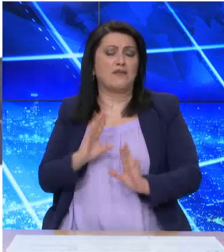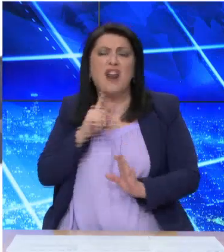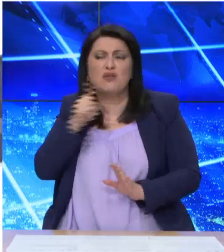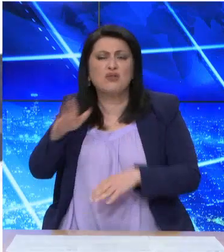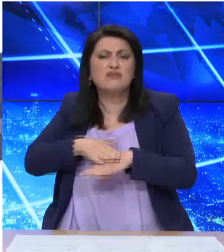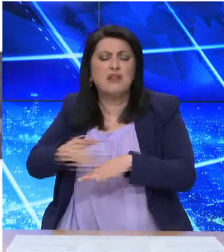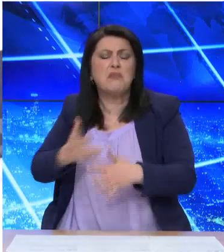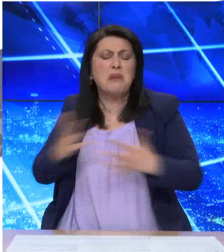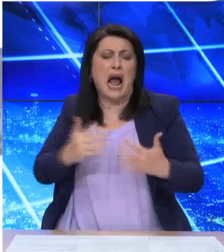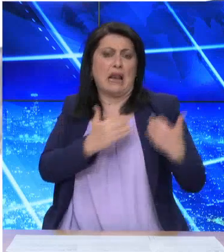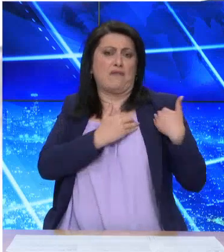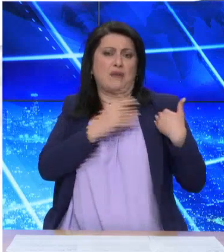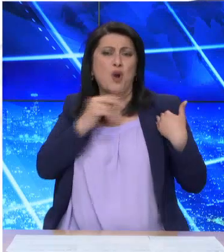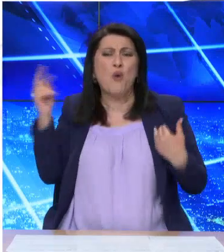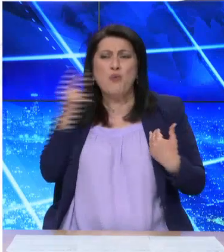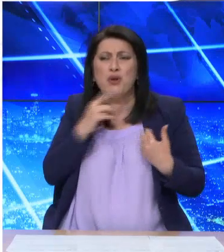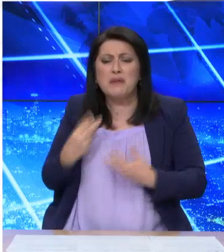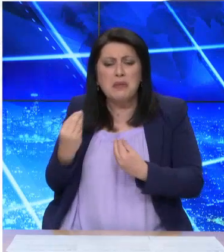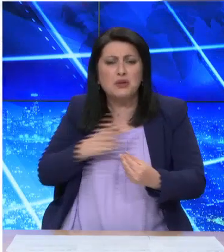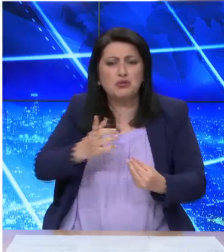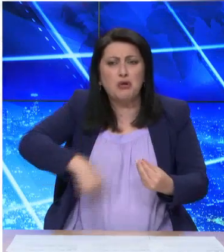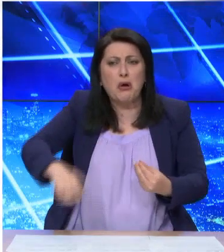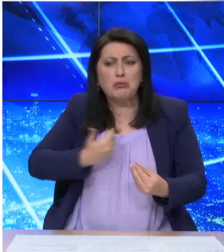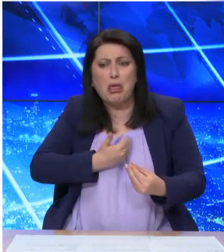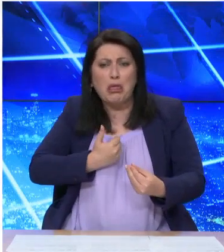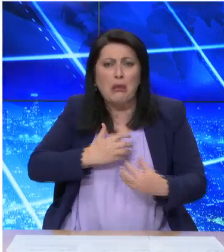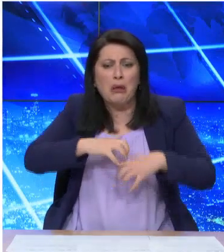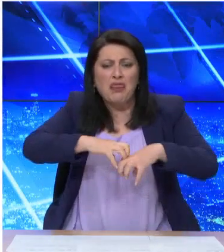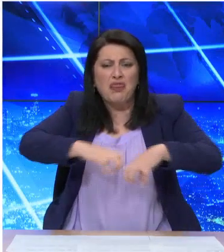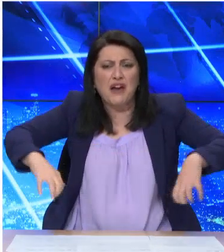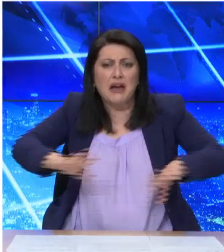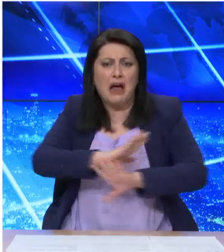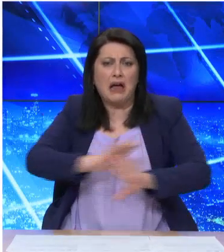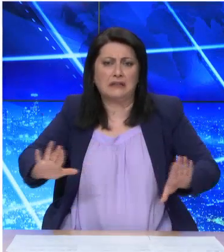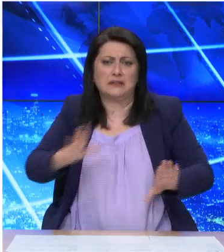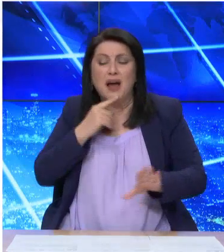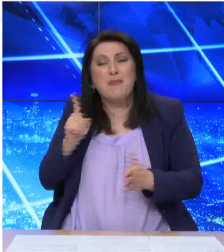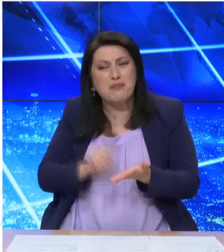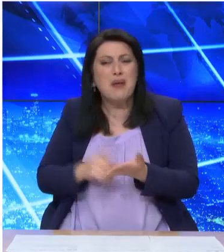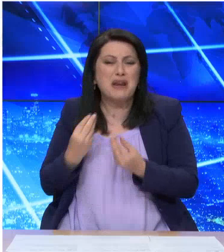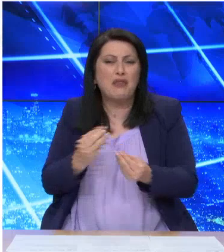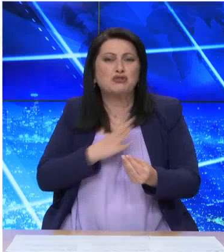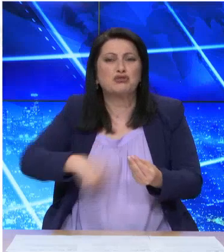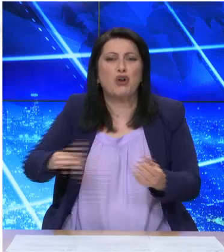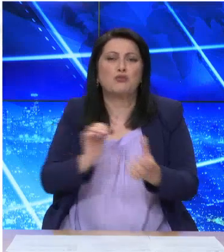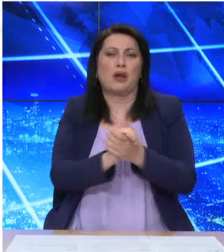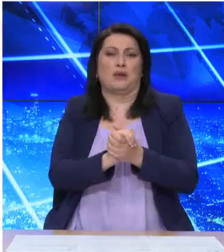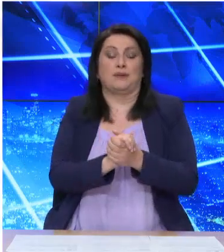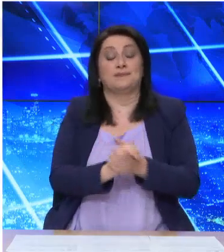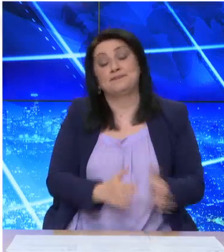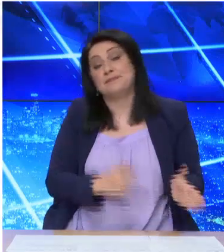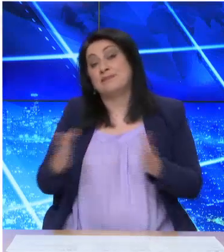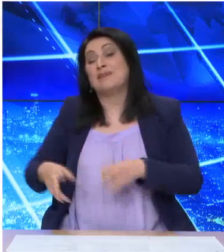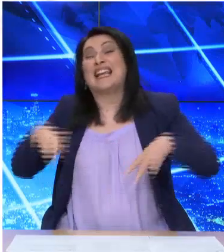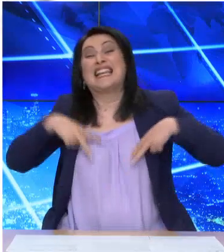γιατί είναι ένας Πρωθυπουργός που διχάζει, ενώ ο τόπος χρειάζεται Πρωθυπουργό που ενώνει, δήλωσε ο Αλέξης Τσίπρας. Απαντώντας στον πρόεδρο του ΣΥΡΙΖΑ,